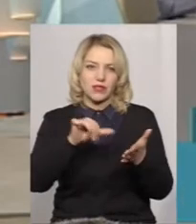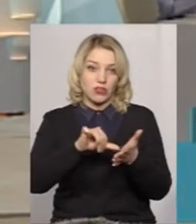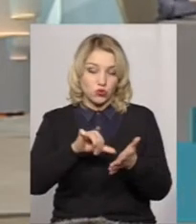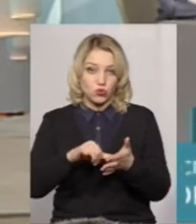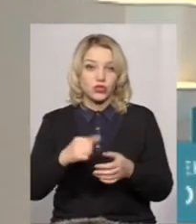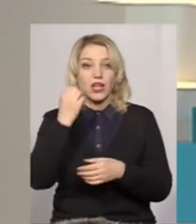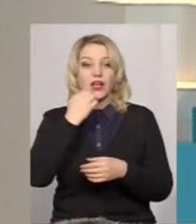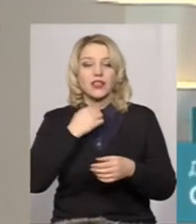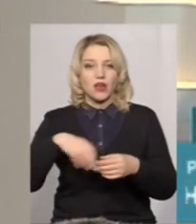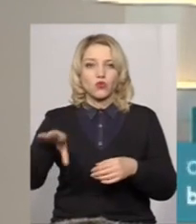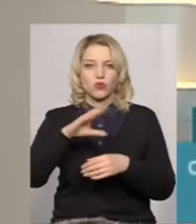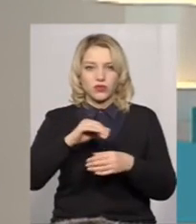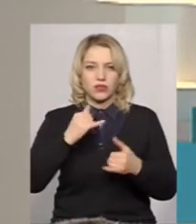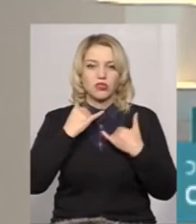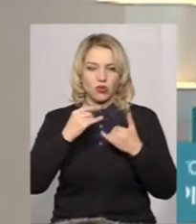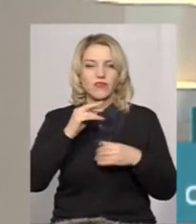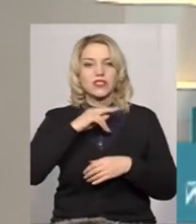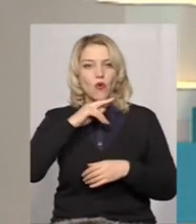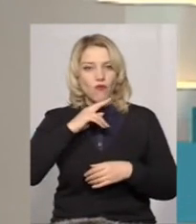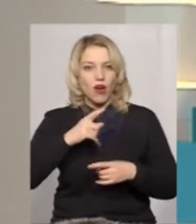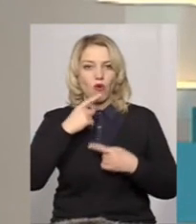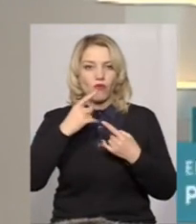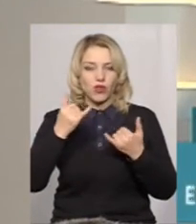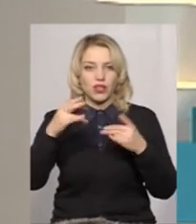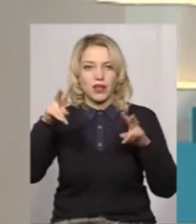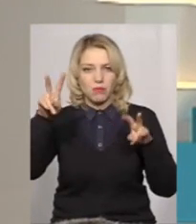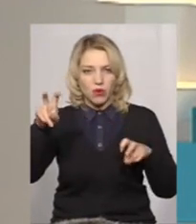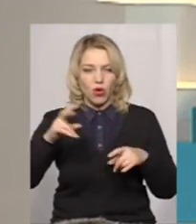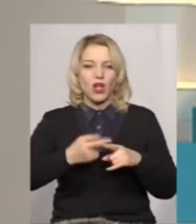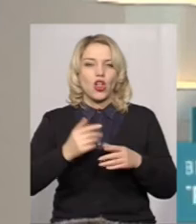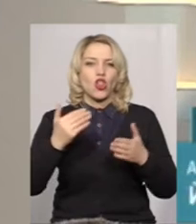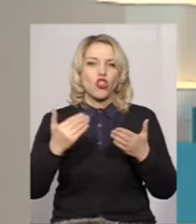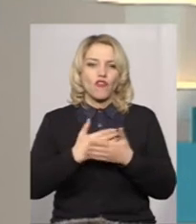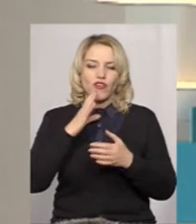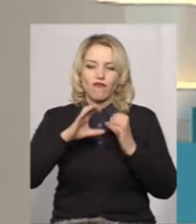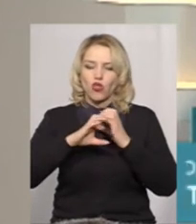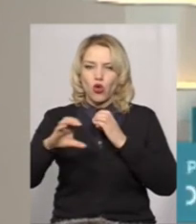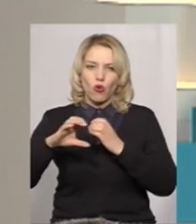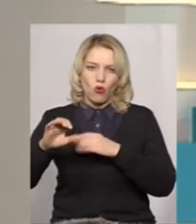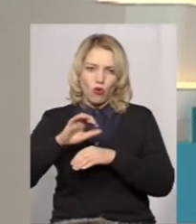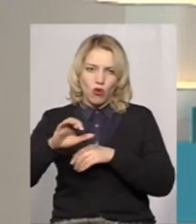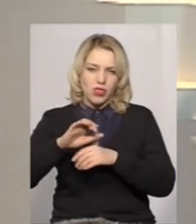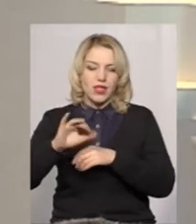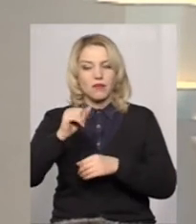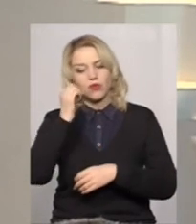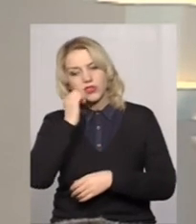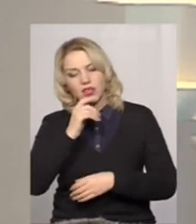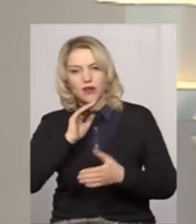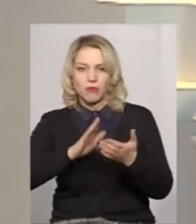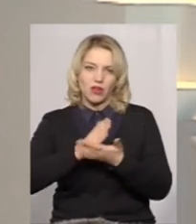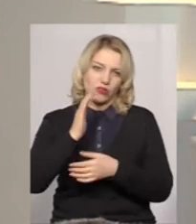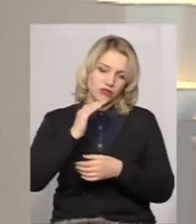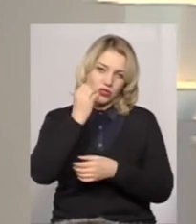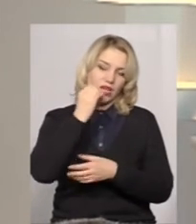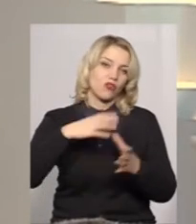участь. Дякую всім, шановні, за увагу. Ми сьогодні говорили про нові водогони, згадували і про старі, і про якість